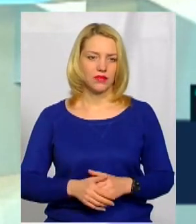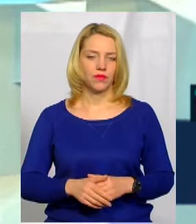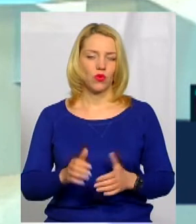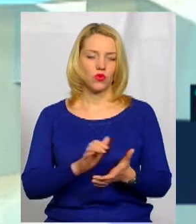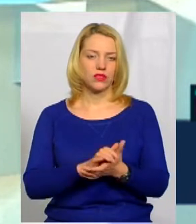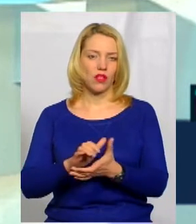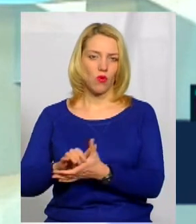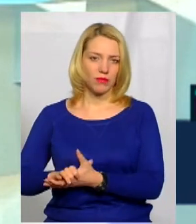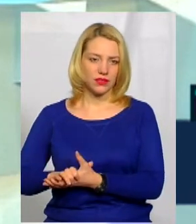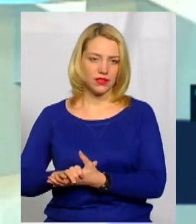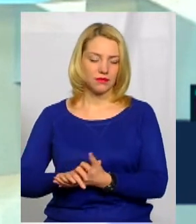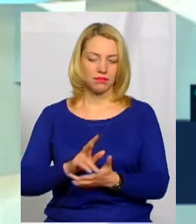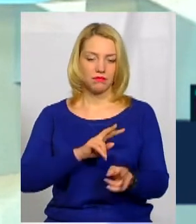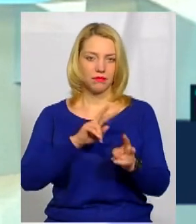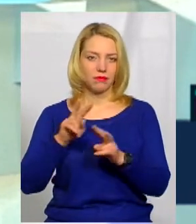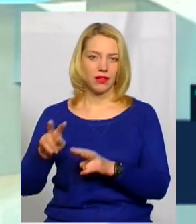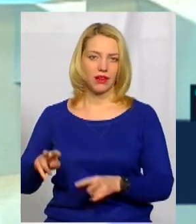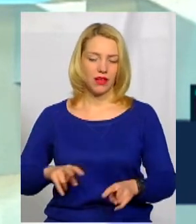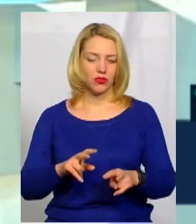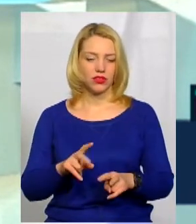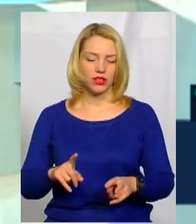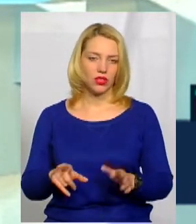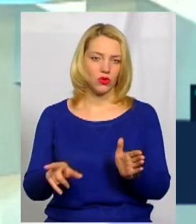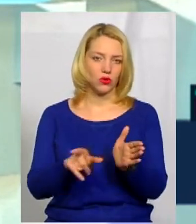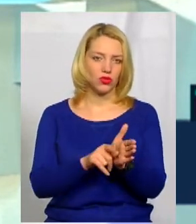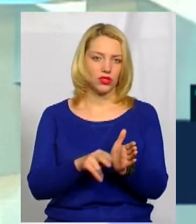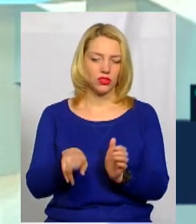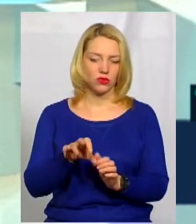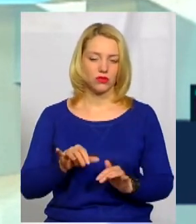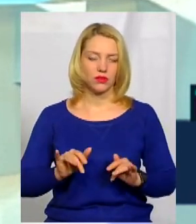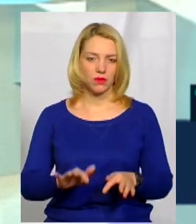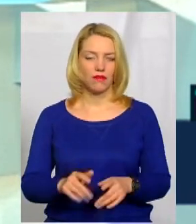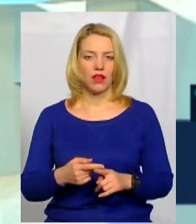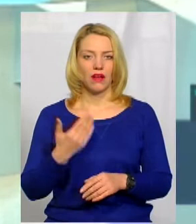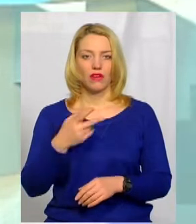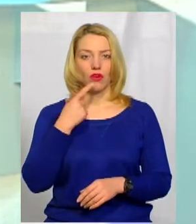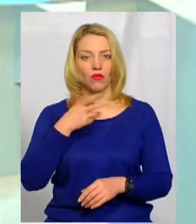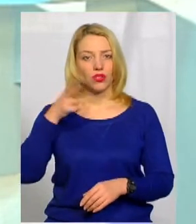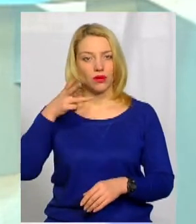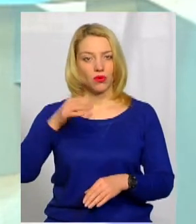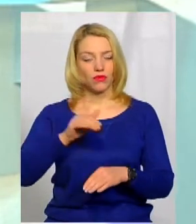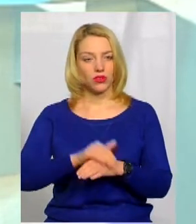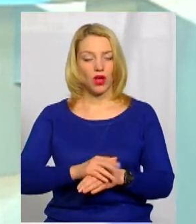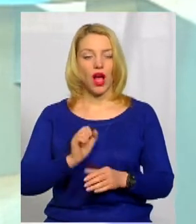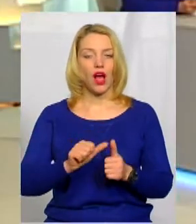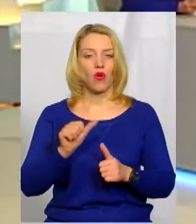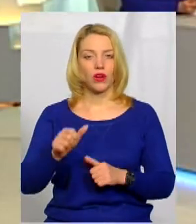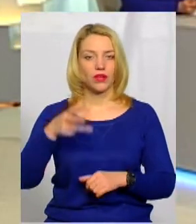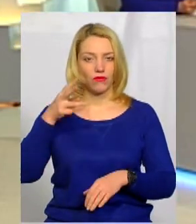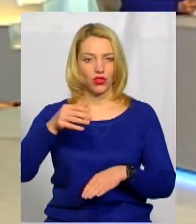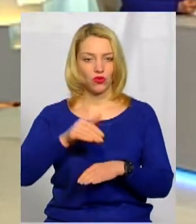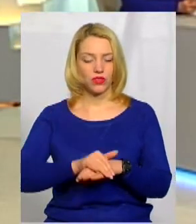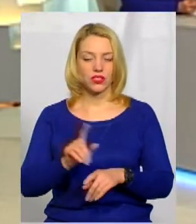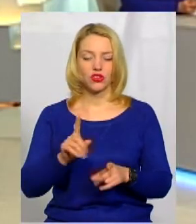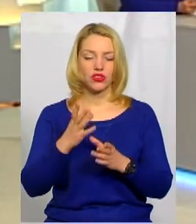ознайомити, переглянути і долучити до справи. Ви говорите про відеофіксацію. А крім відеофіксації,